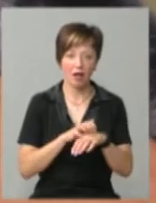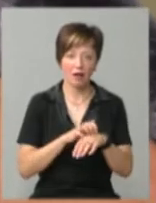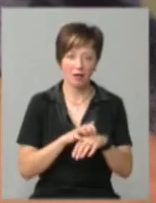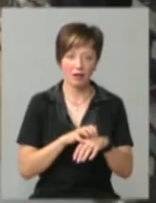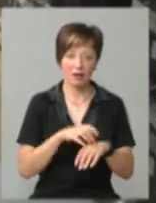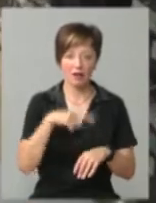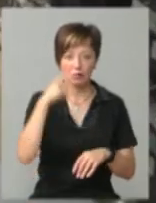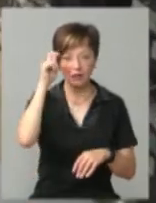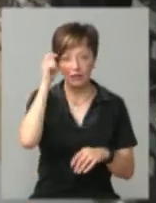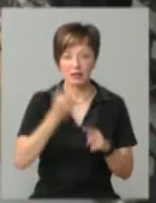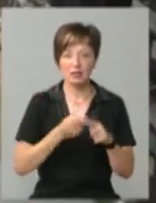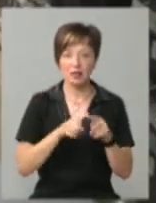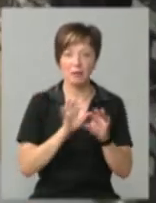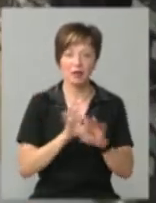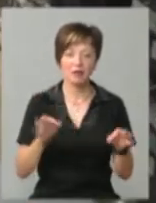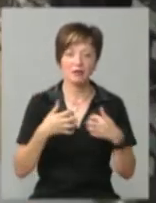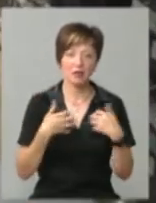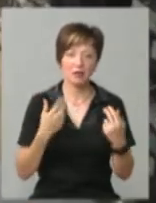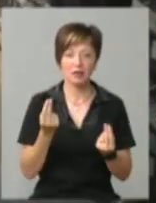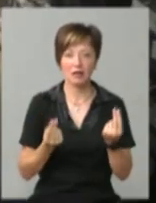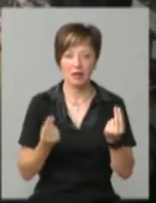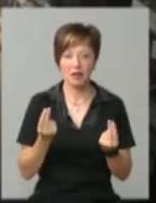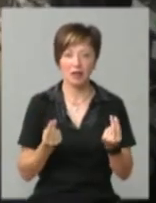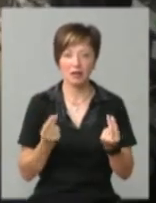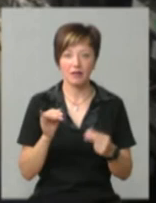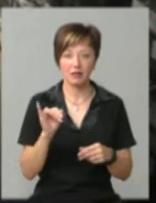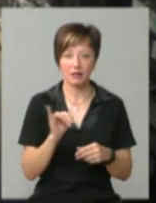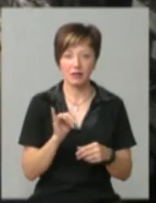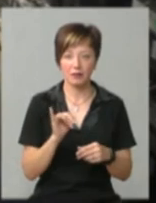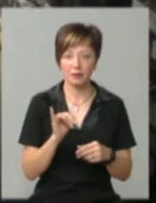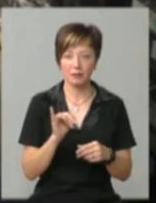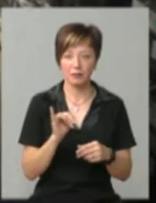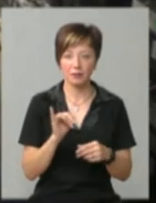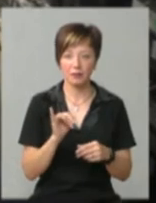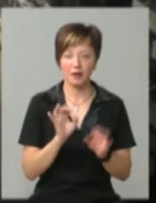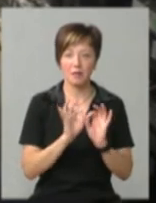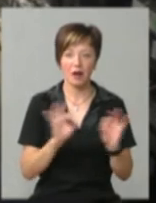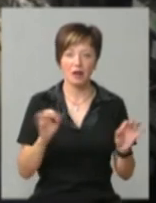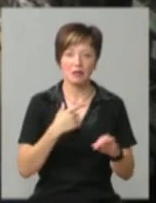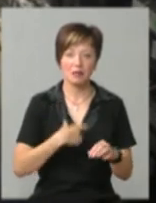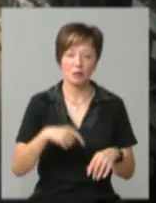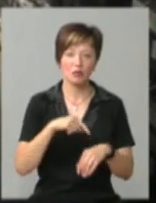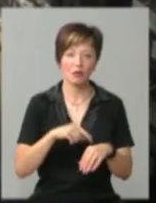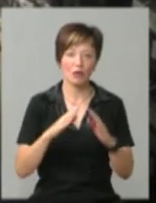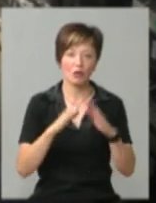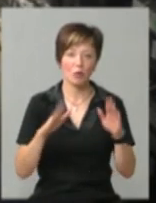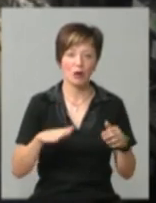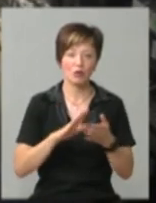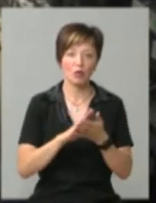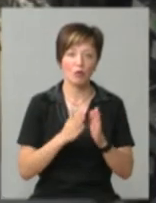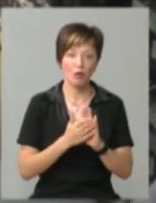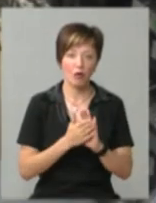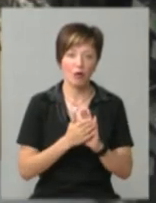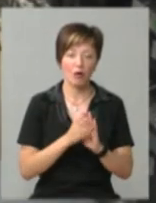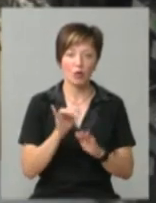Єфеменко. Це прекрасна звірятка, грайливі, вони прекрасно себе почувають в домашніх умовах, у них